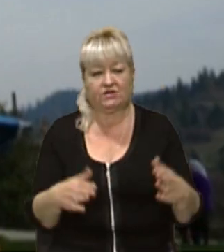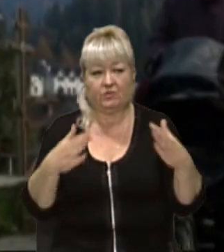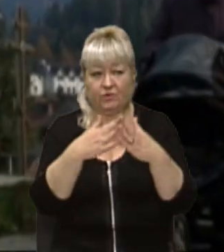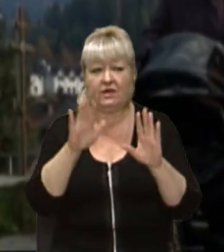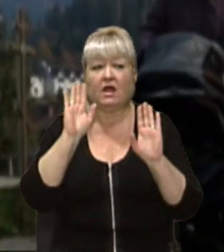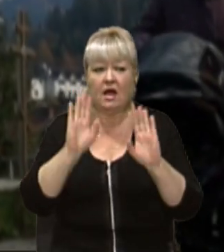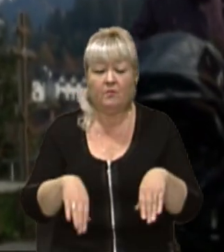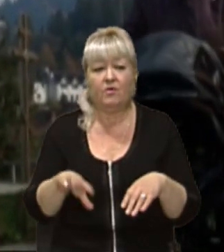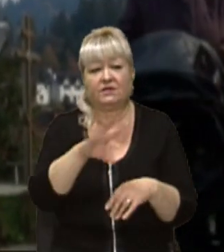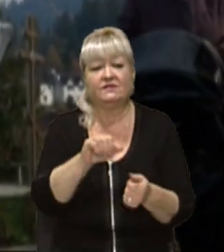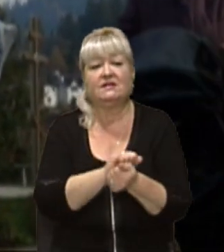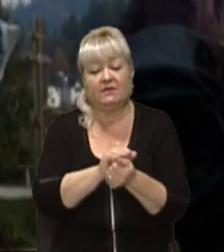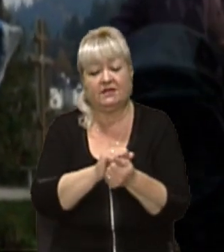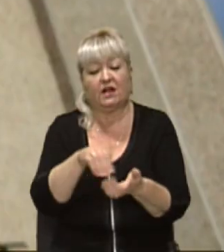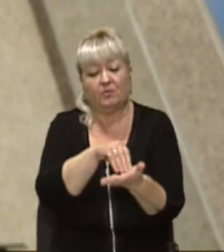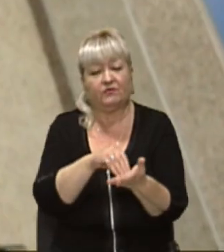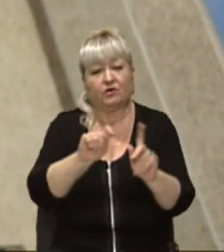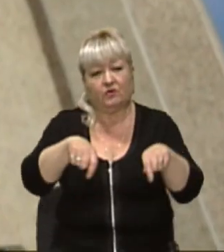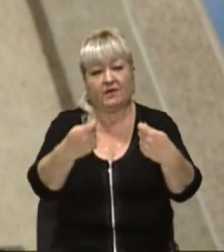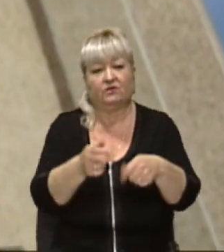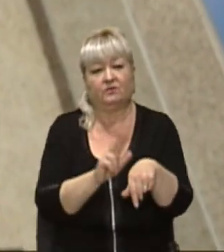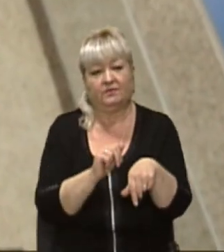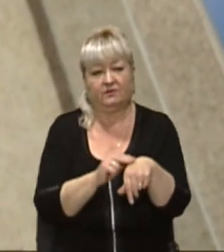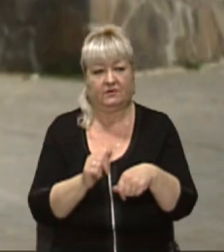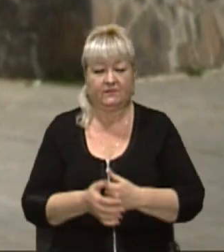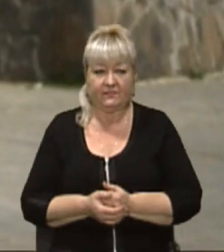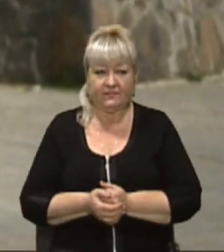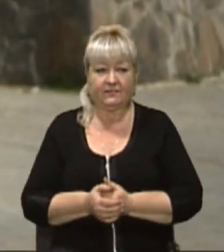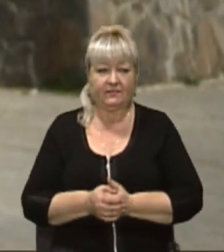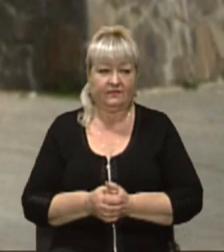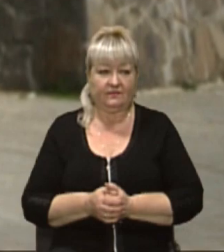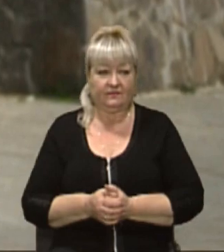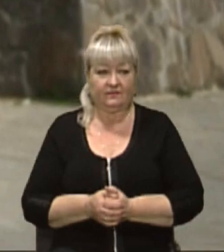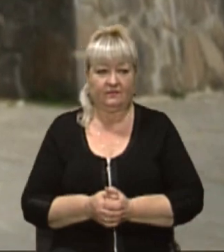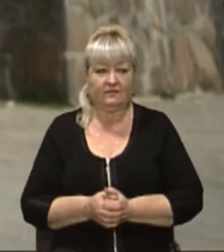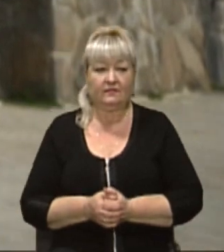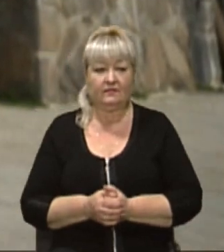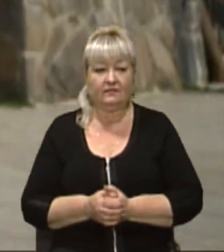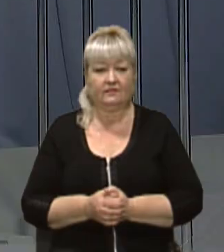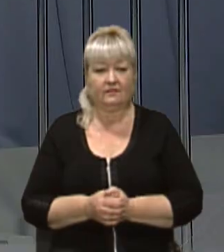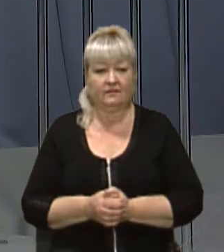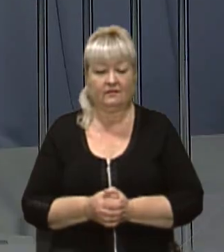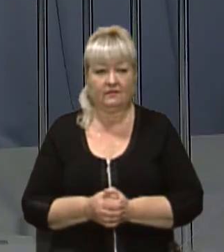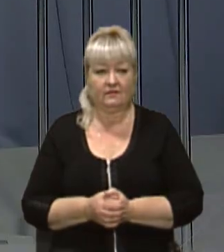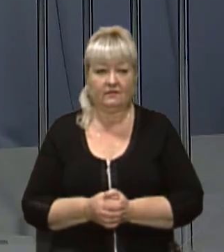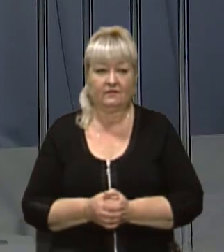інформацію та матеріали повторно передадуть правоохоронцям. Ірина Мочульська, Роман Гнатишин, новини на Суспільному, Львівщина.